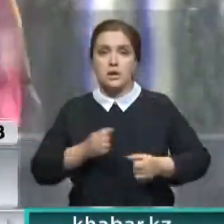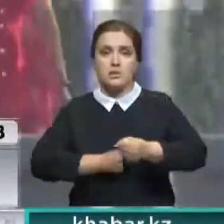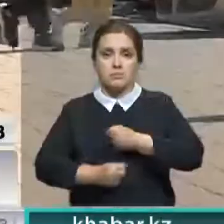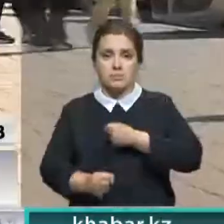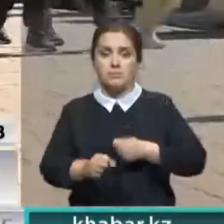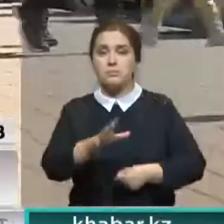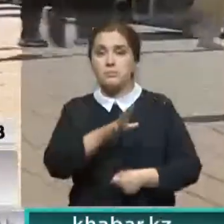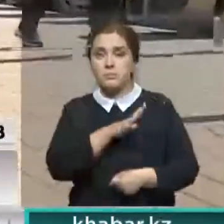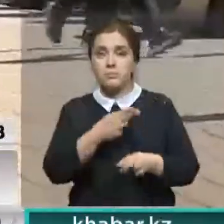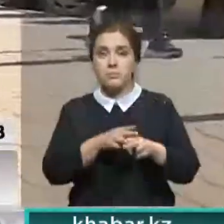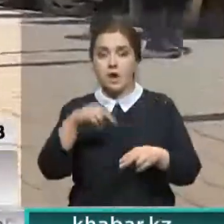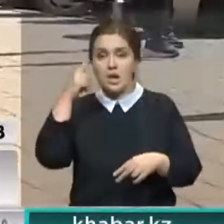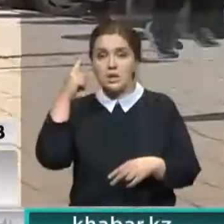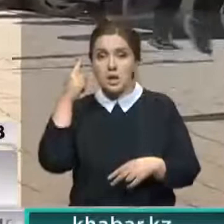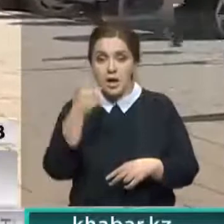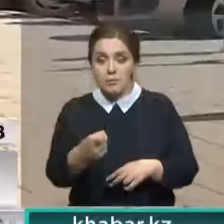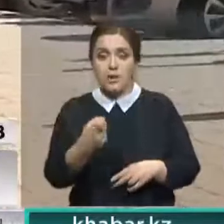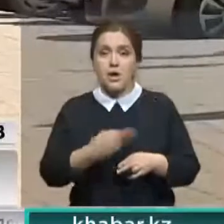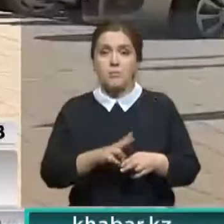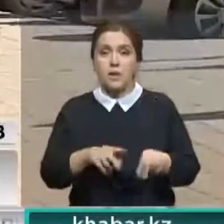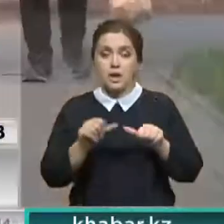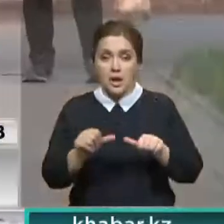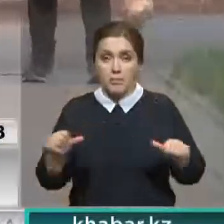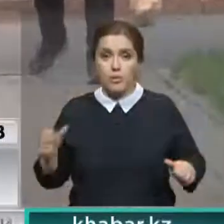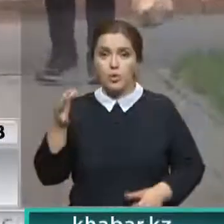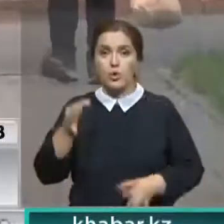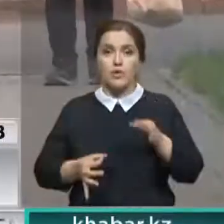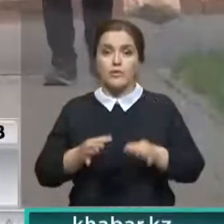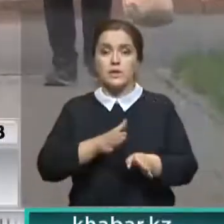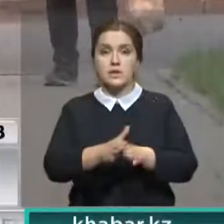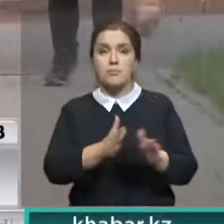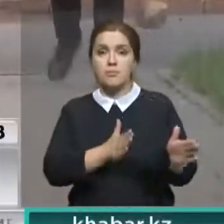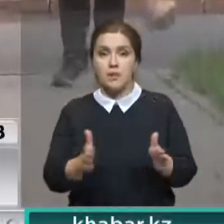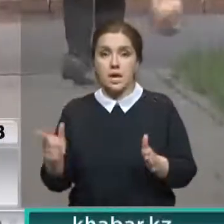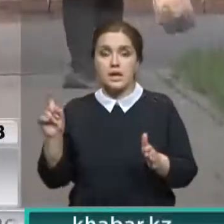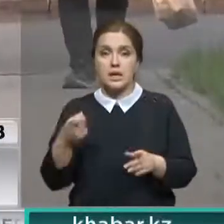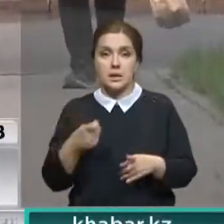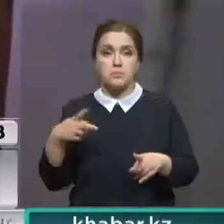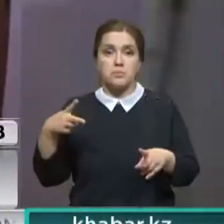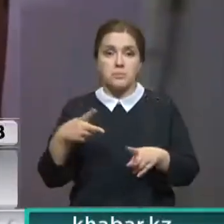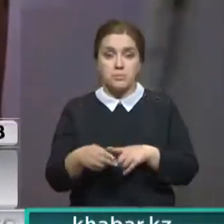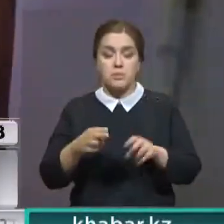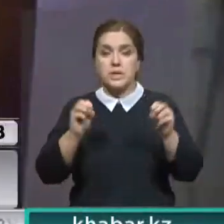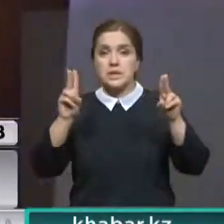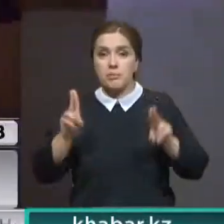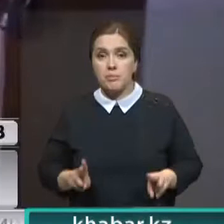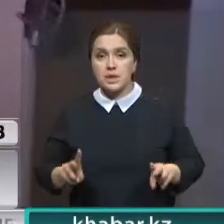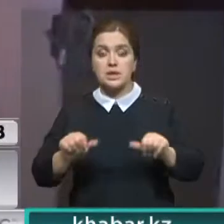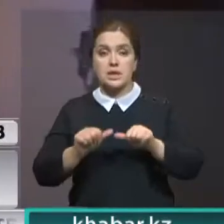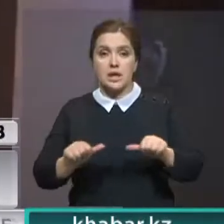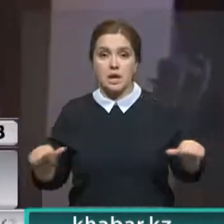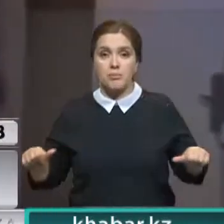отдаленных. Как нам сообщили в Комитете уголовно-исполнительной системы, химической кастрации по решению спецкомиссии и суда